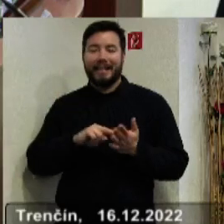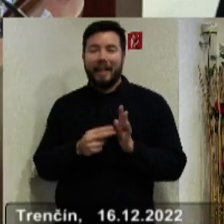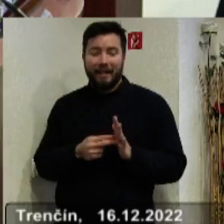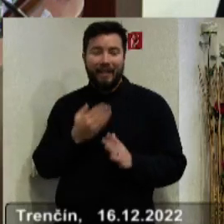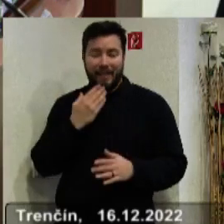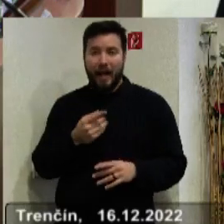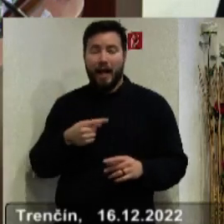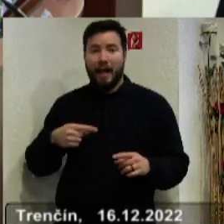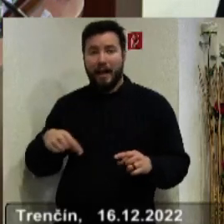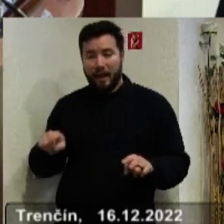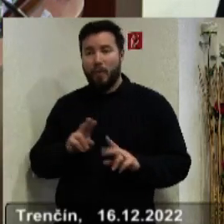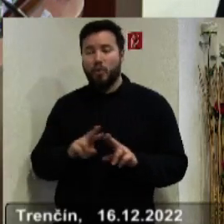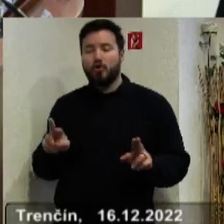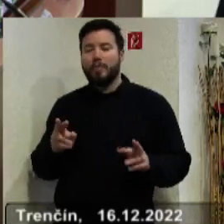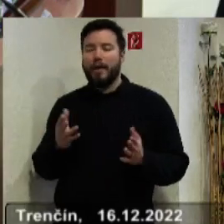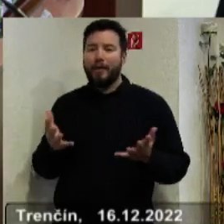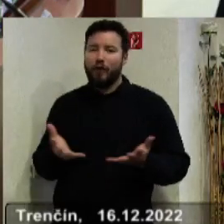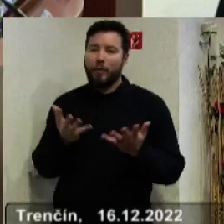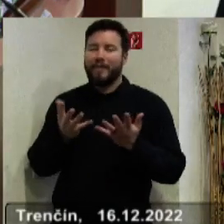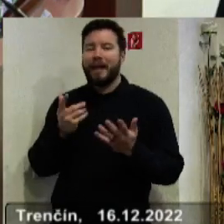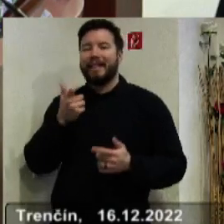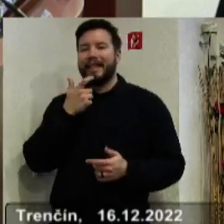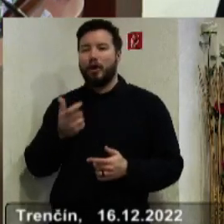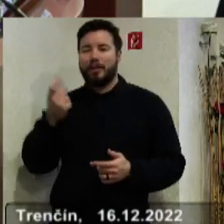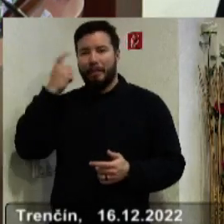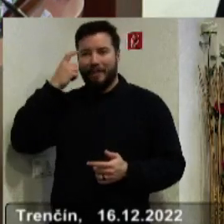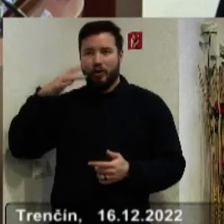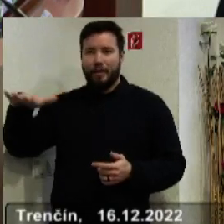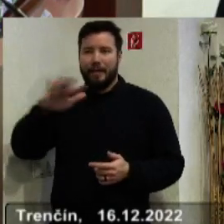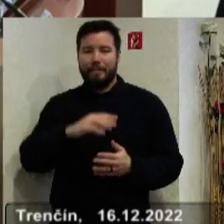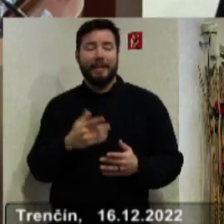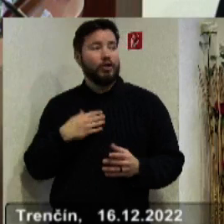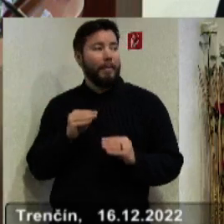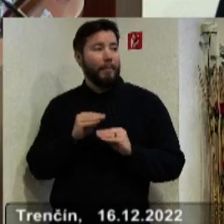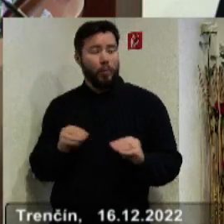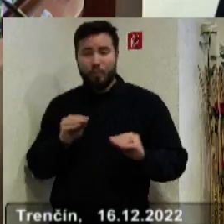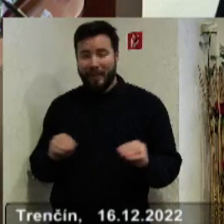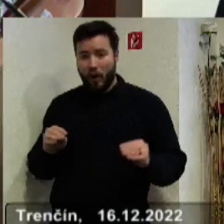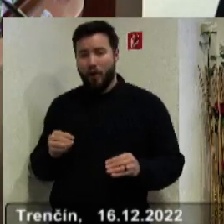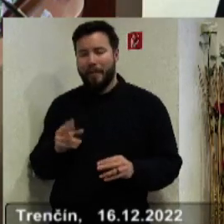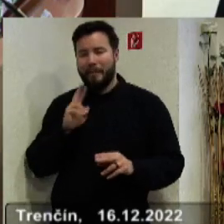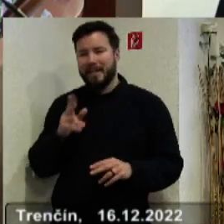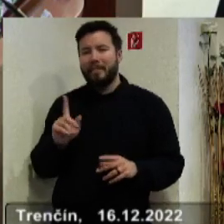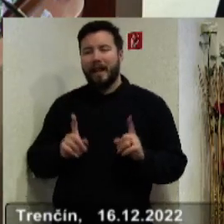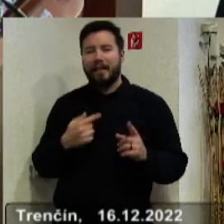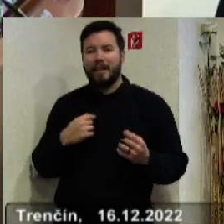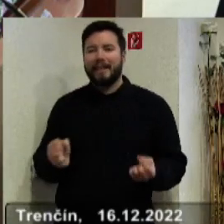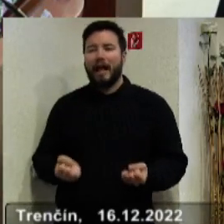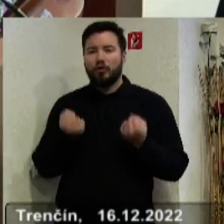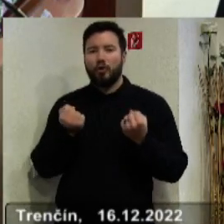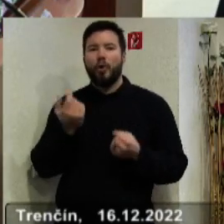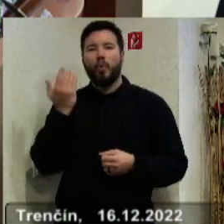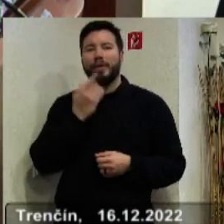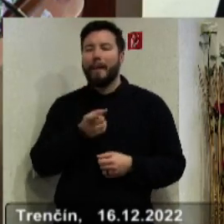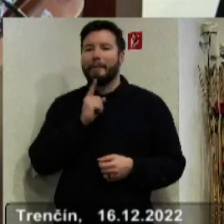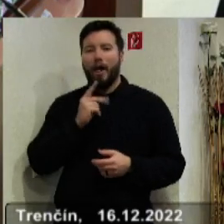aj týmto spôsobom národné povedomie. Priznal sa ako pedagóg, niekedy mi je ťažko, ako ľudia